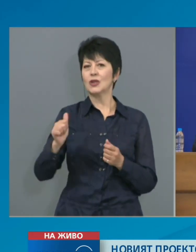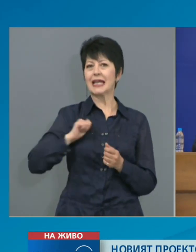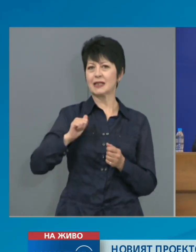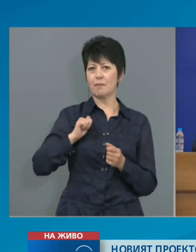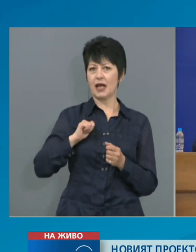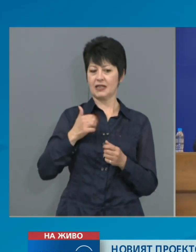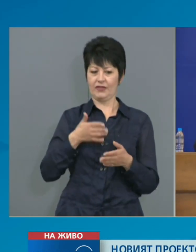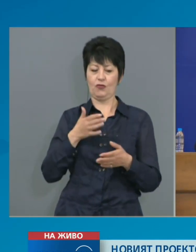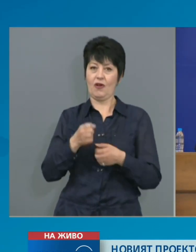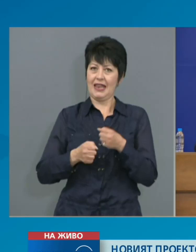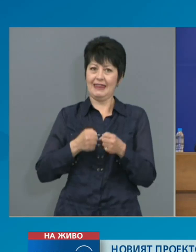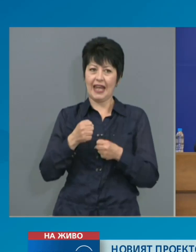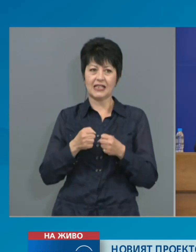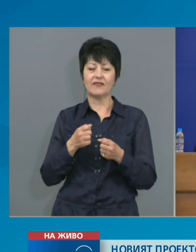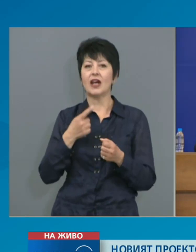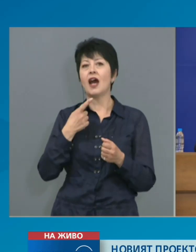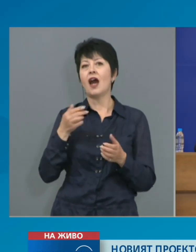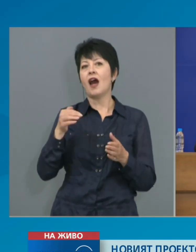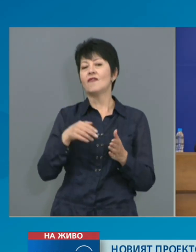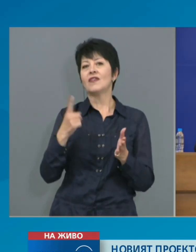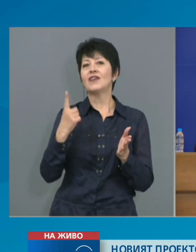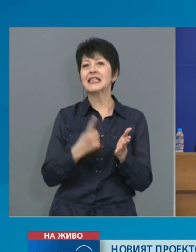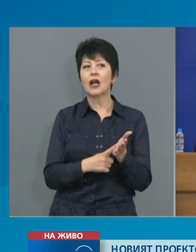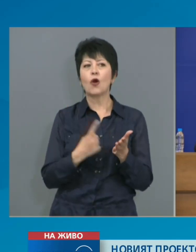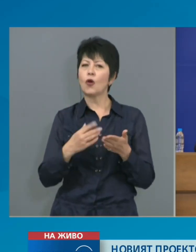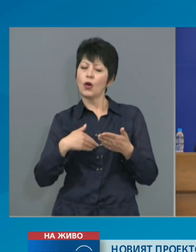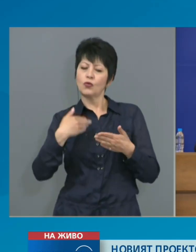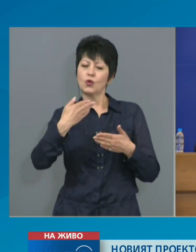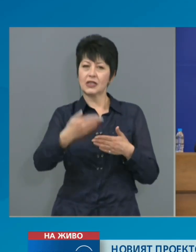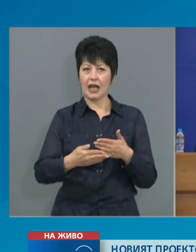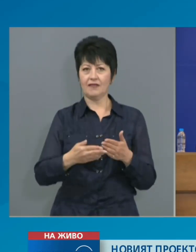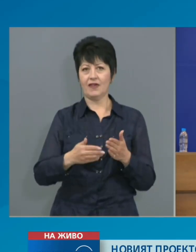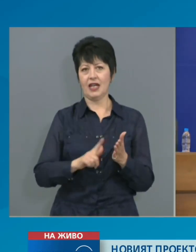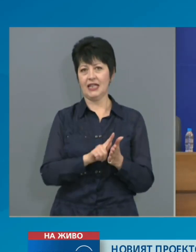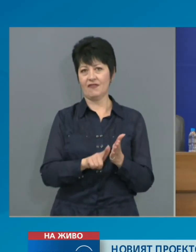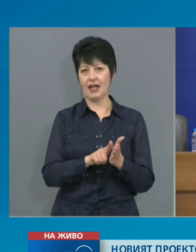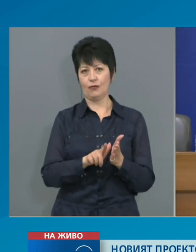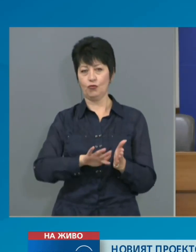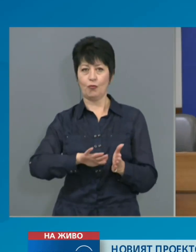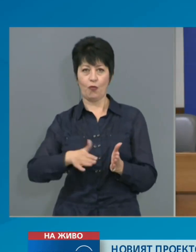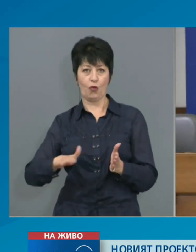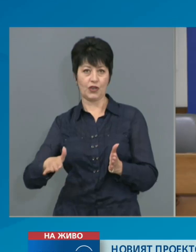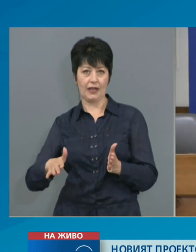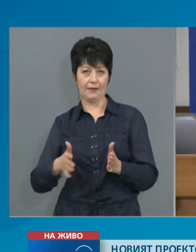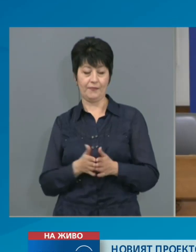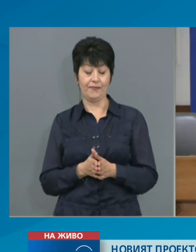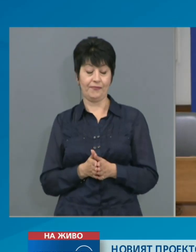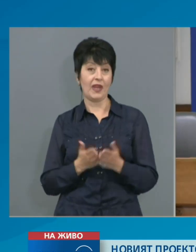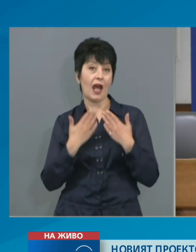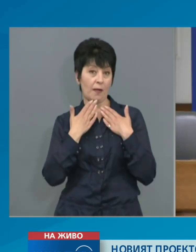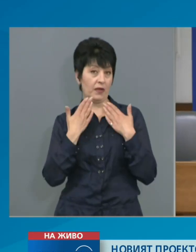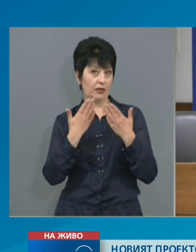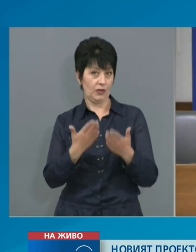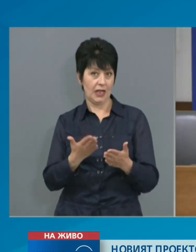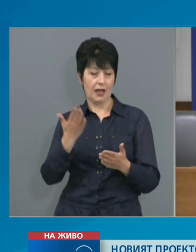Законът, който следва извареното положение. Благодаря, министър